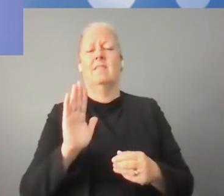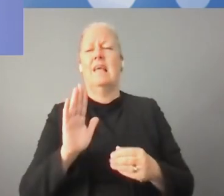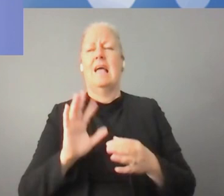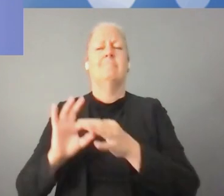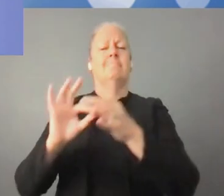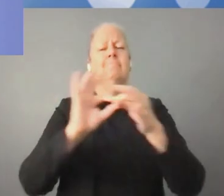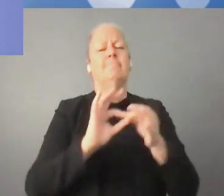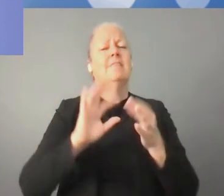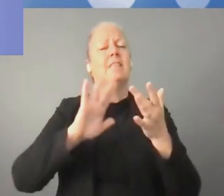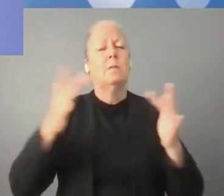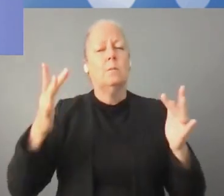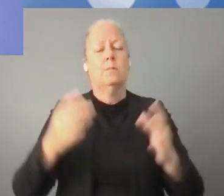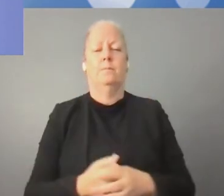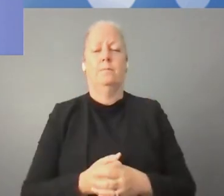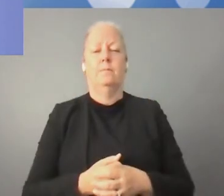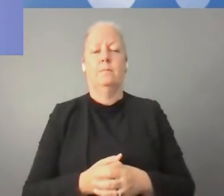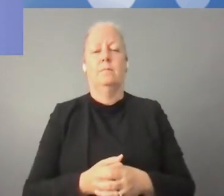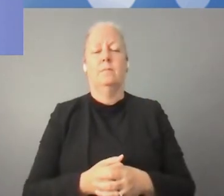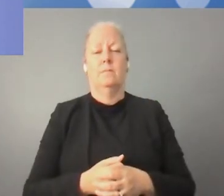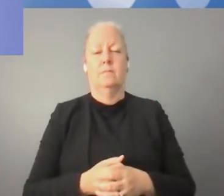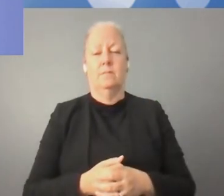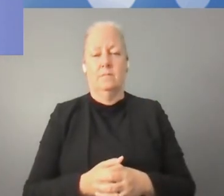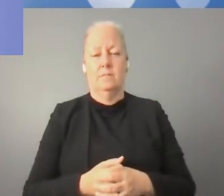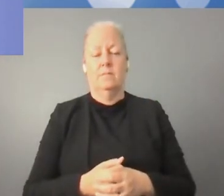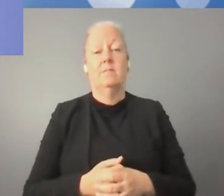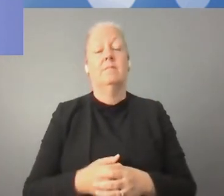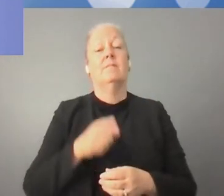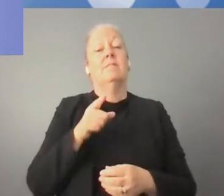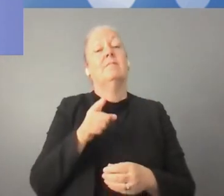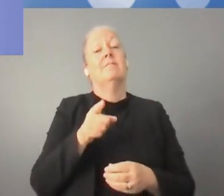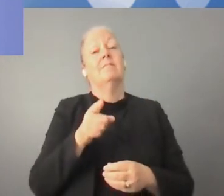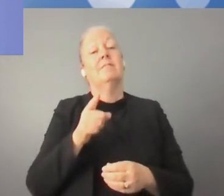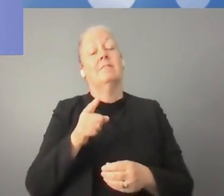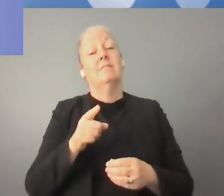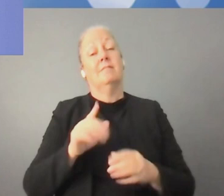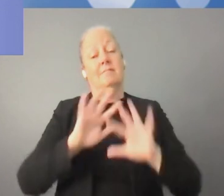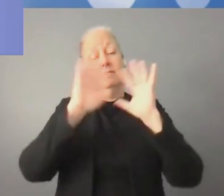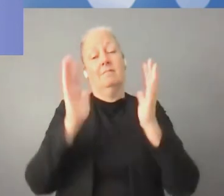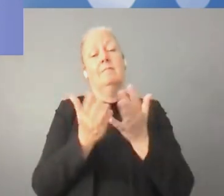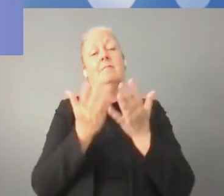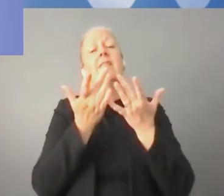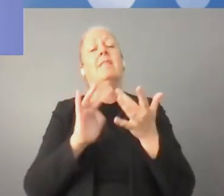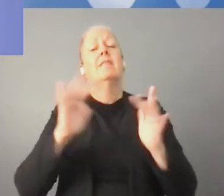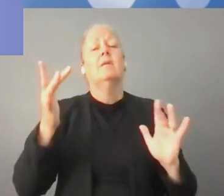بالابتكار دون الأذنات. الآن لدينا الإنترنت المفبرك